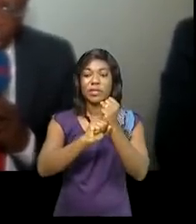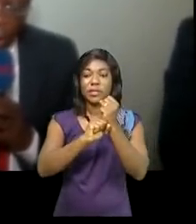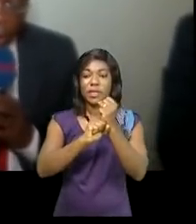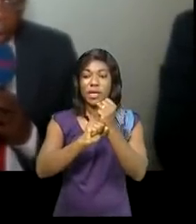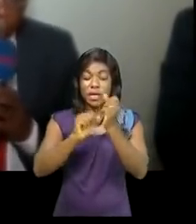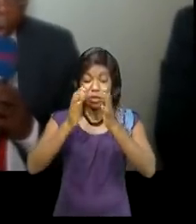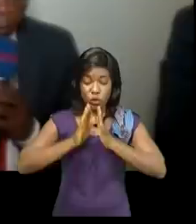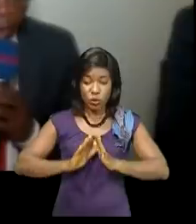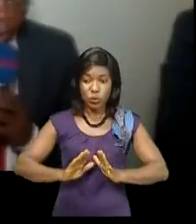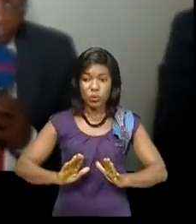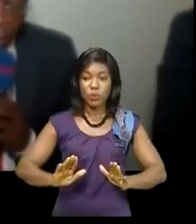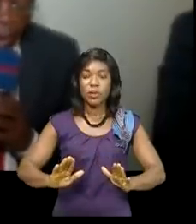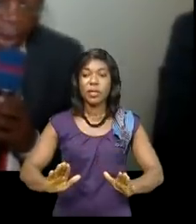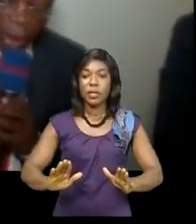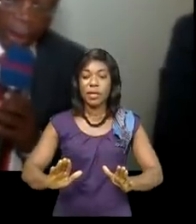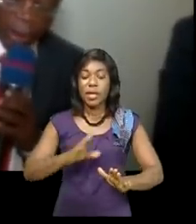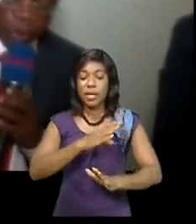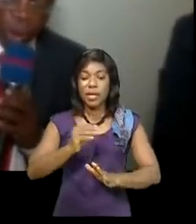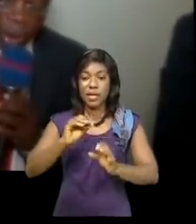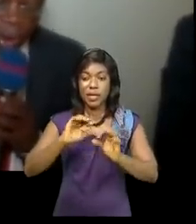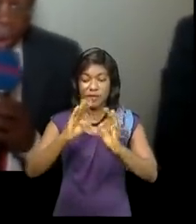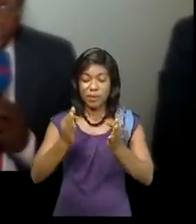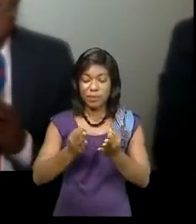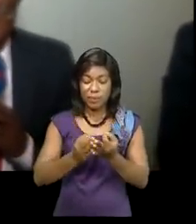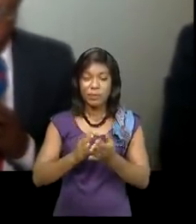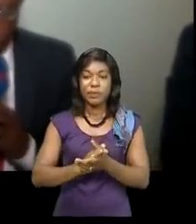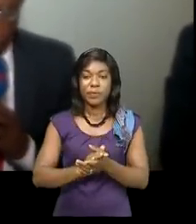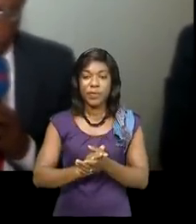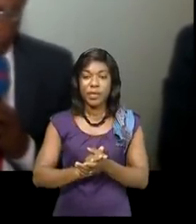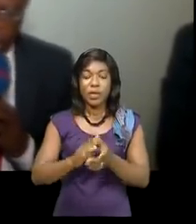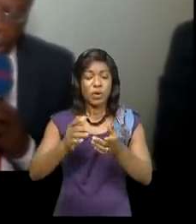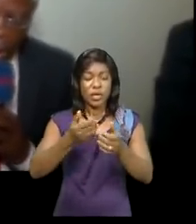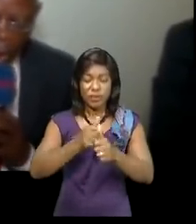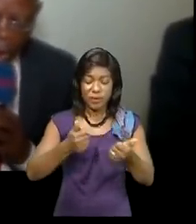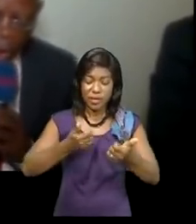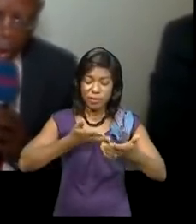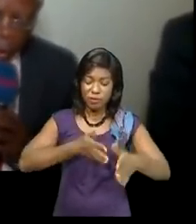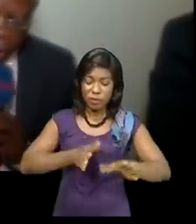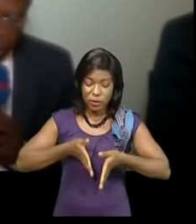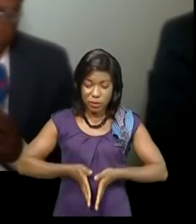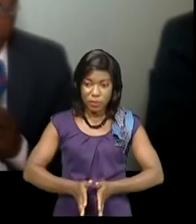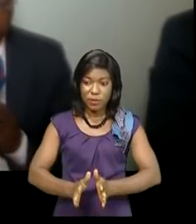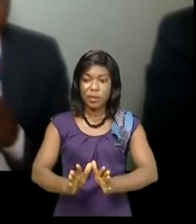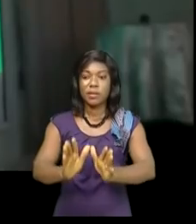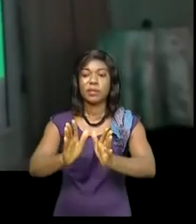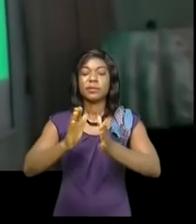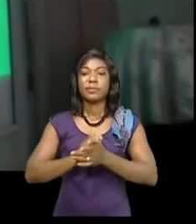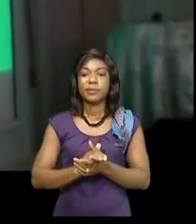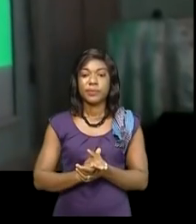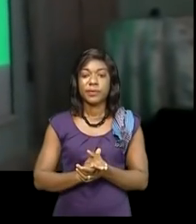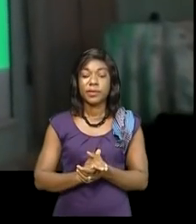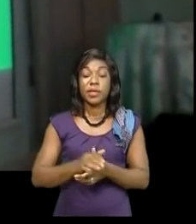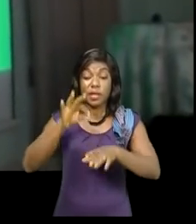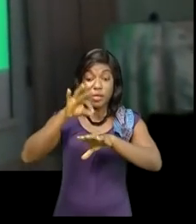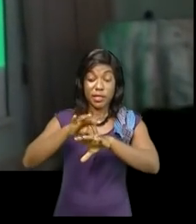soins de la planification familiale et réduire la mortalité maternelle et néonatale Occasion